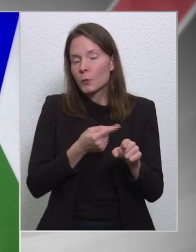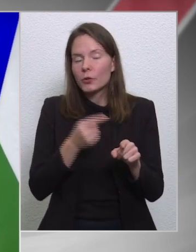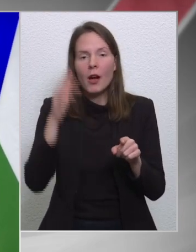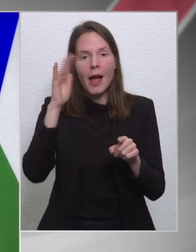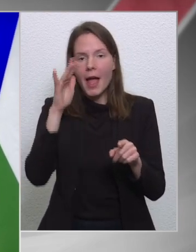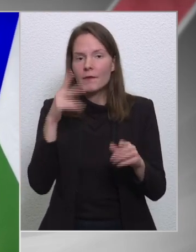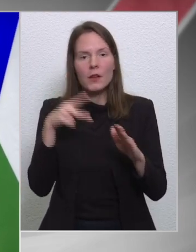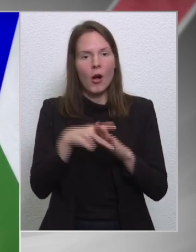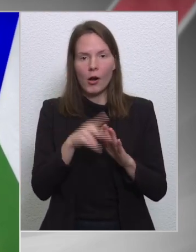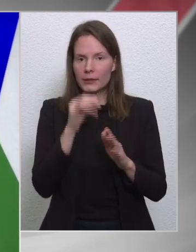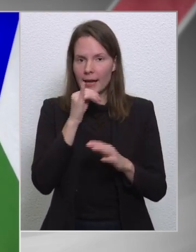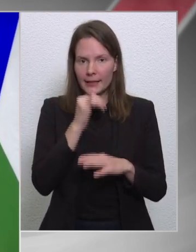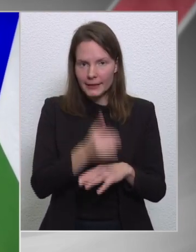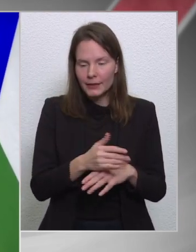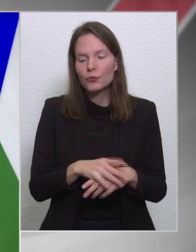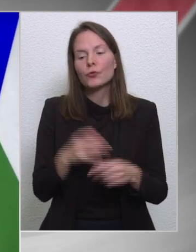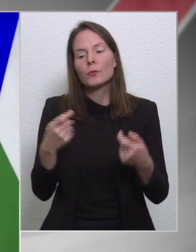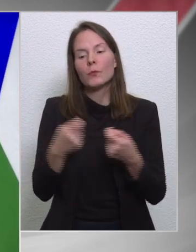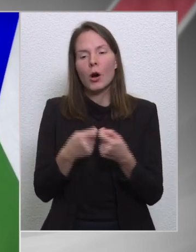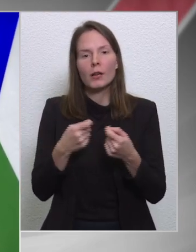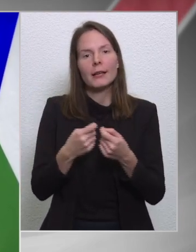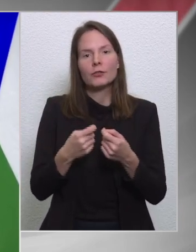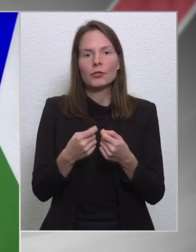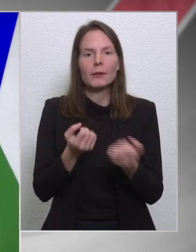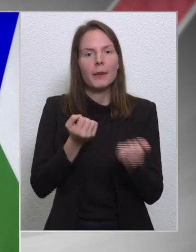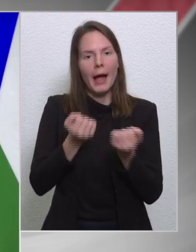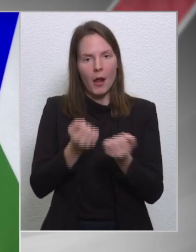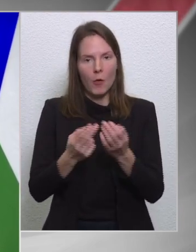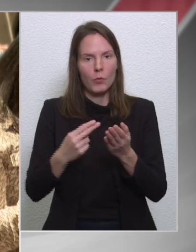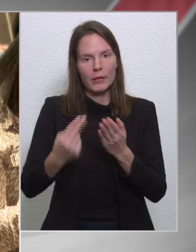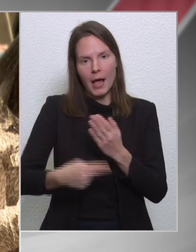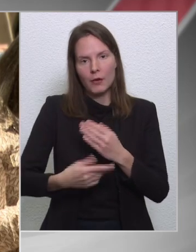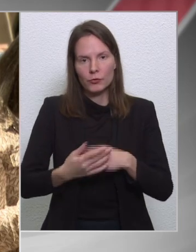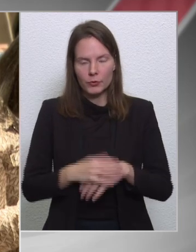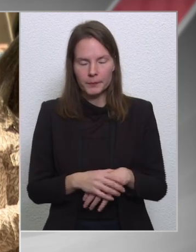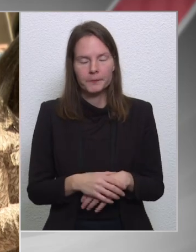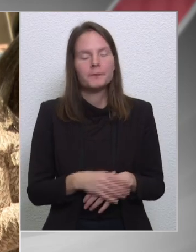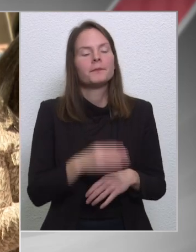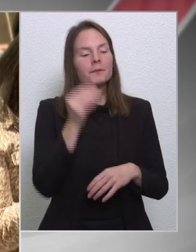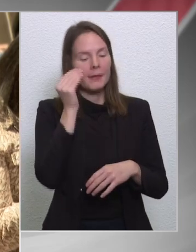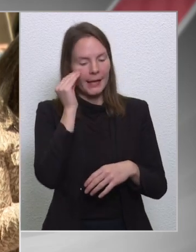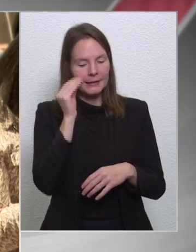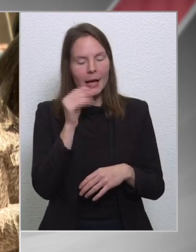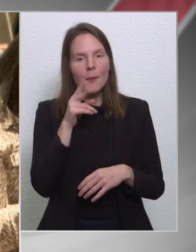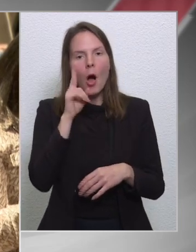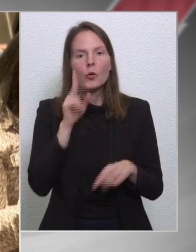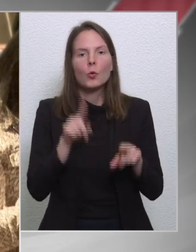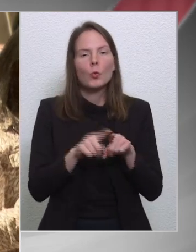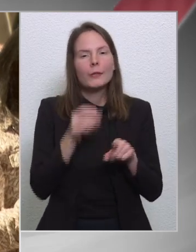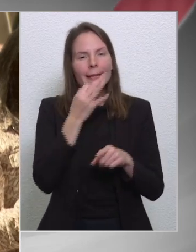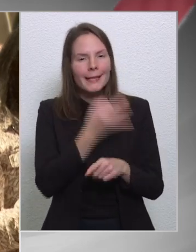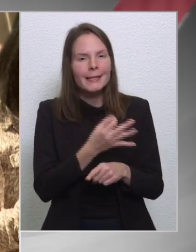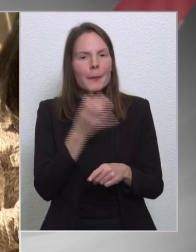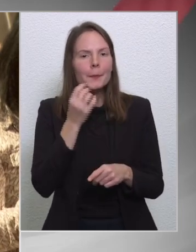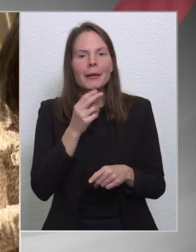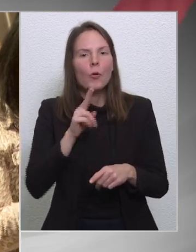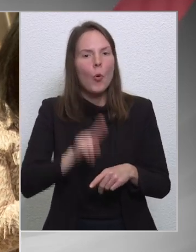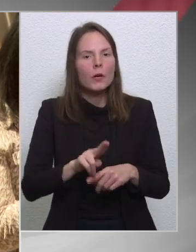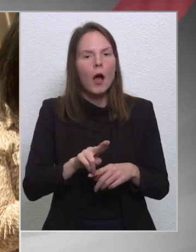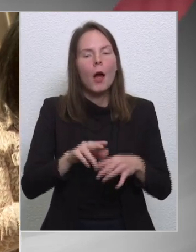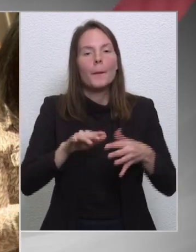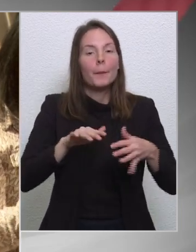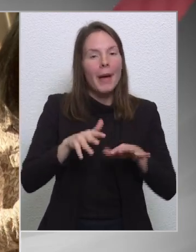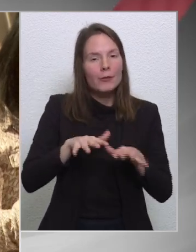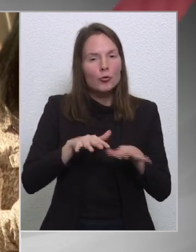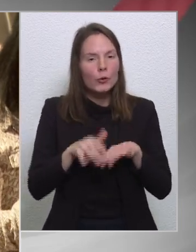tűnik, hogy nincsen a partnerség megállapodás aláírásának. Értem. Akkor úgy kérdezem, hogy mikorra becsülik azt, hogy a